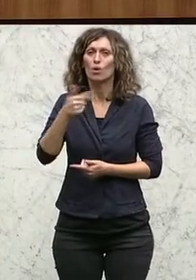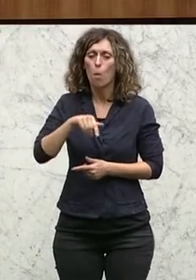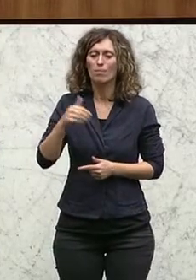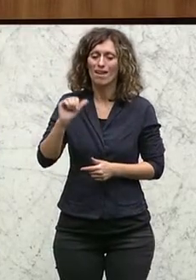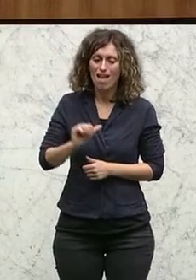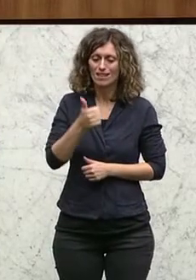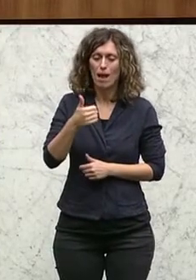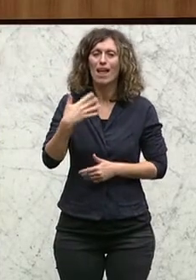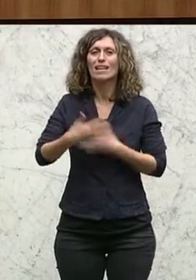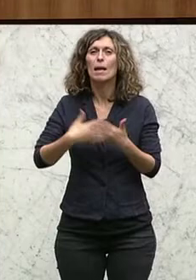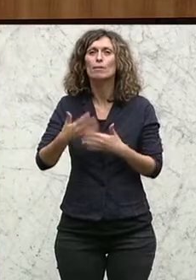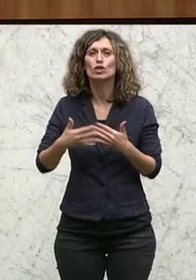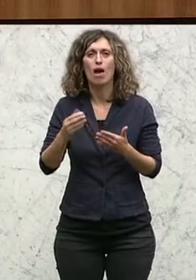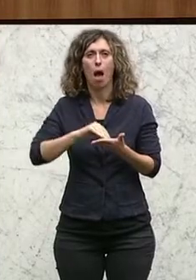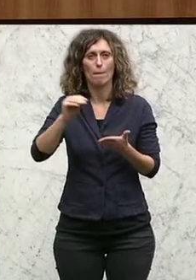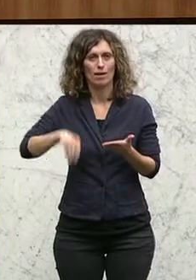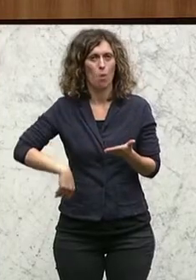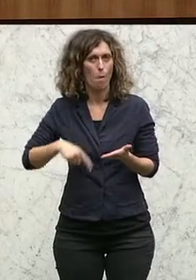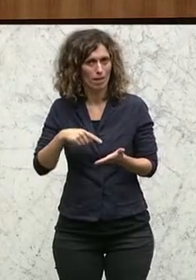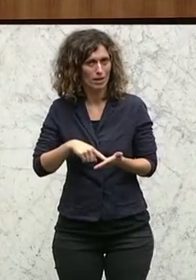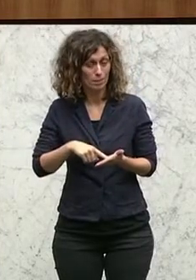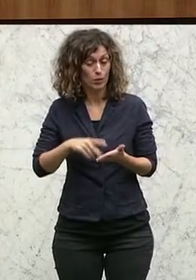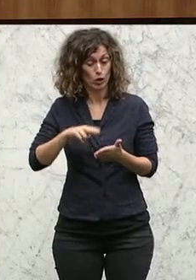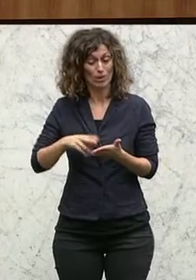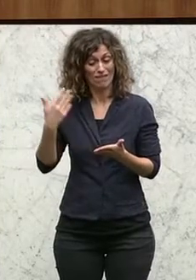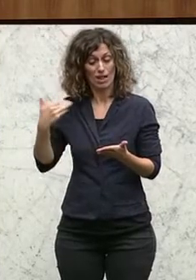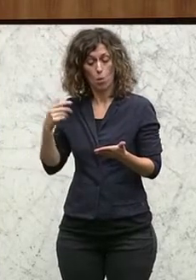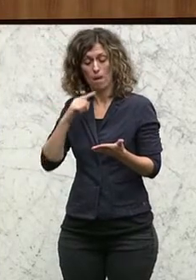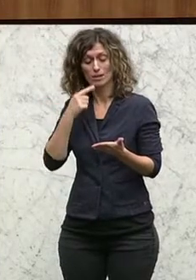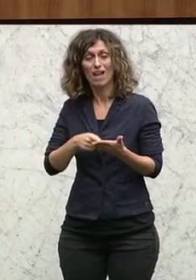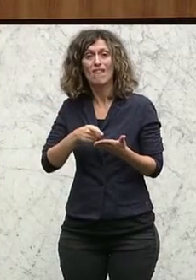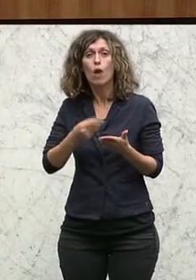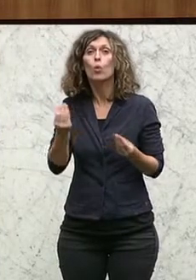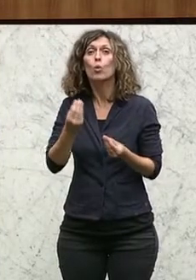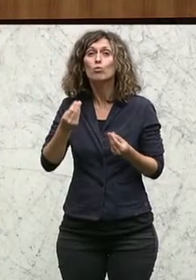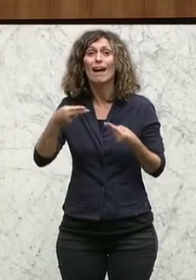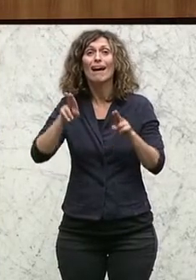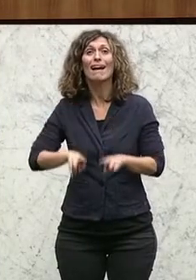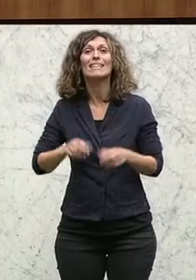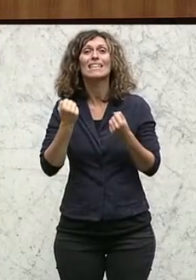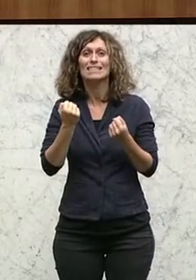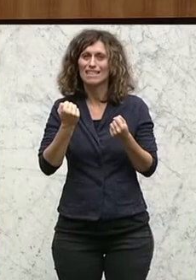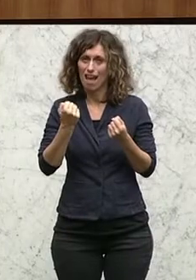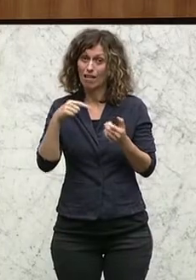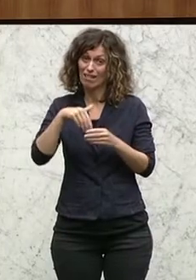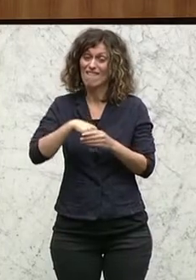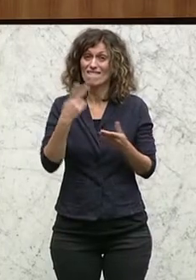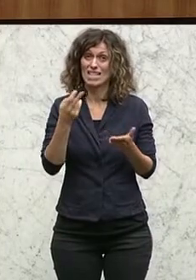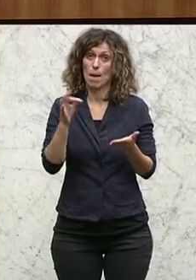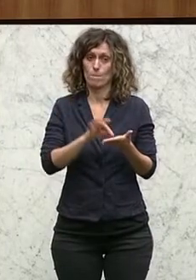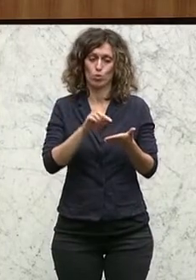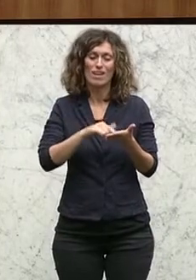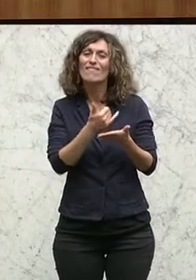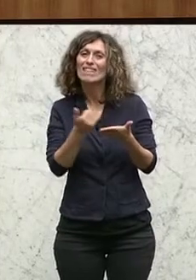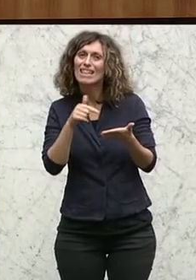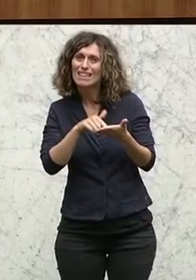ins Spiel gebracht. Ich komme darauf noch später zurück, weil es in der Rechtsmaterie, in der Rechtssicherheit ganz, ganz entscheidend wird, wie